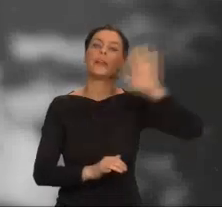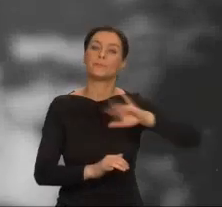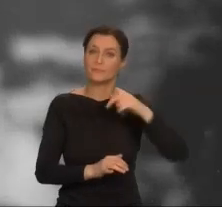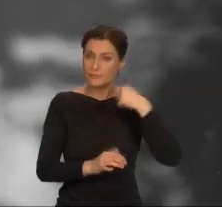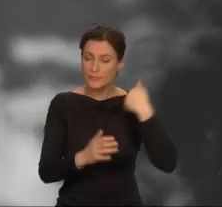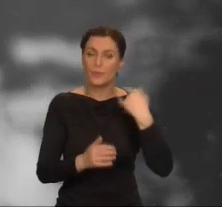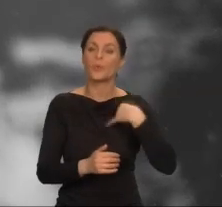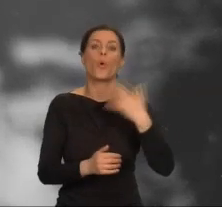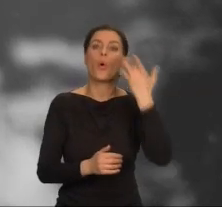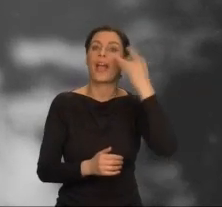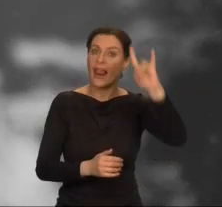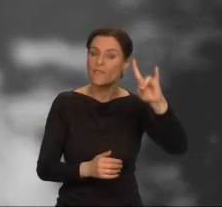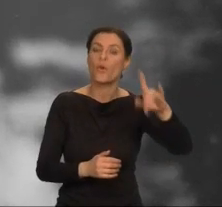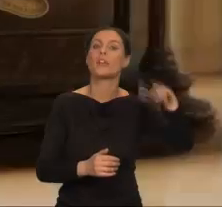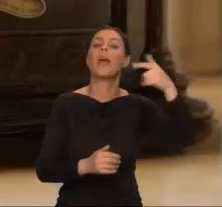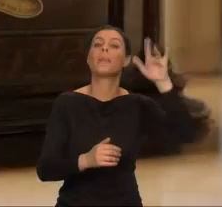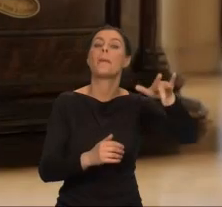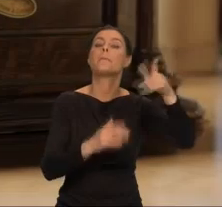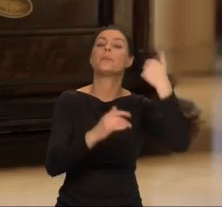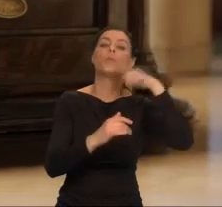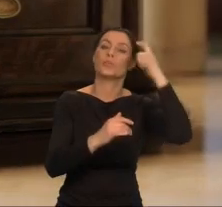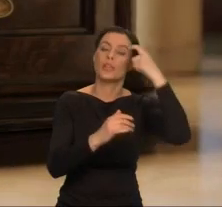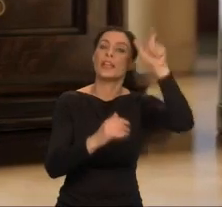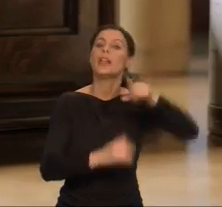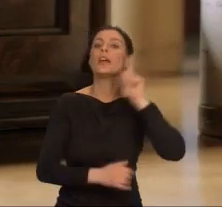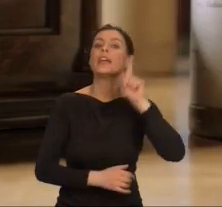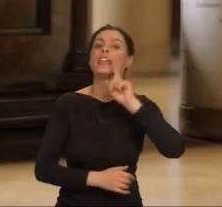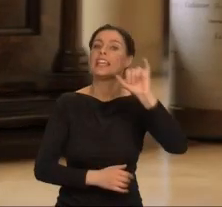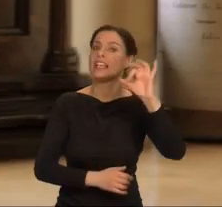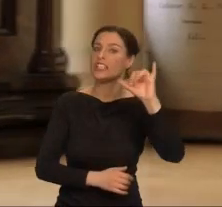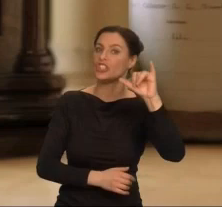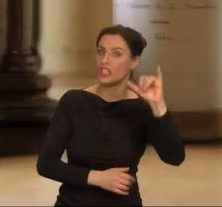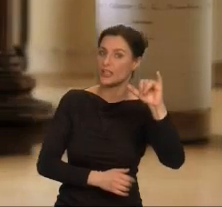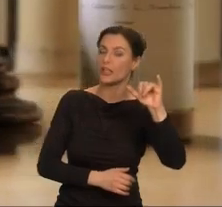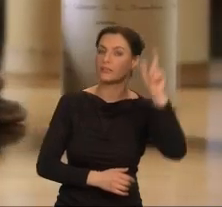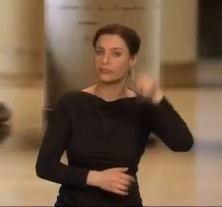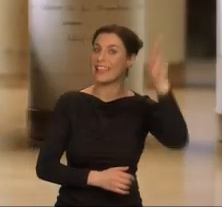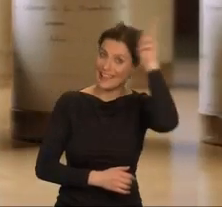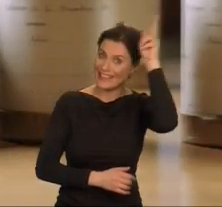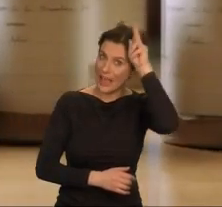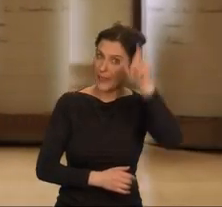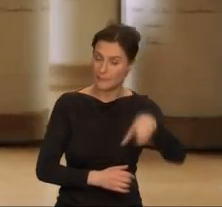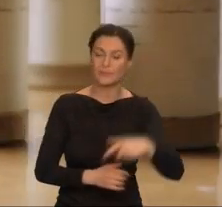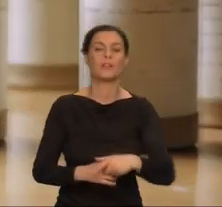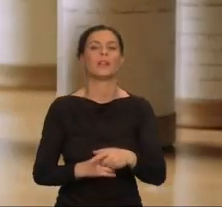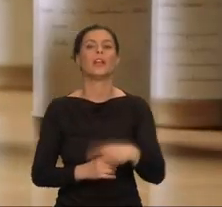znanym jako Ishi. 14 kwietnia 1914 roku.